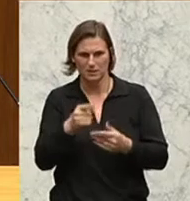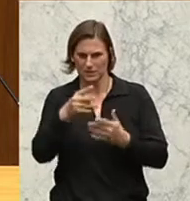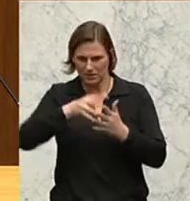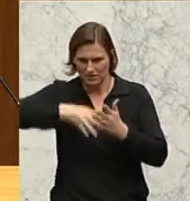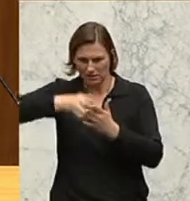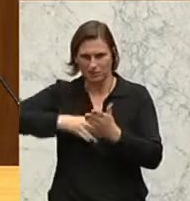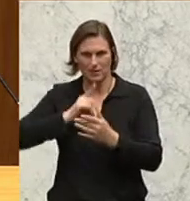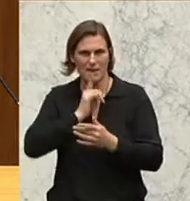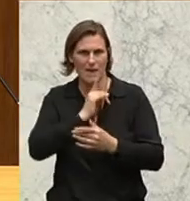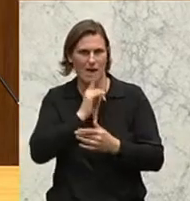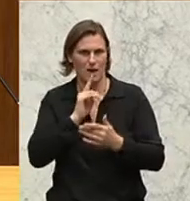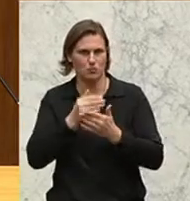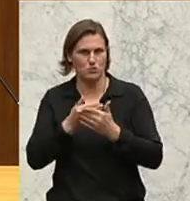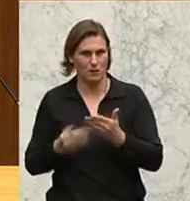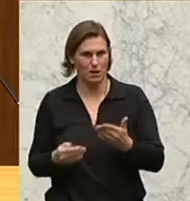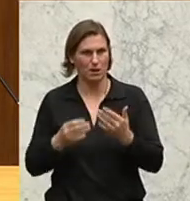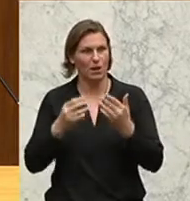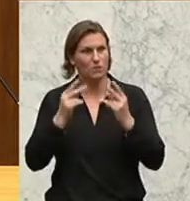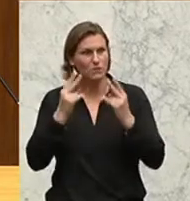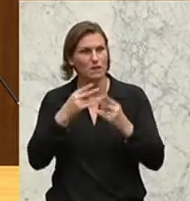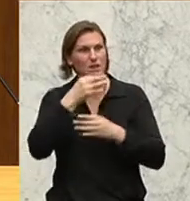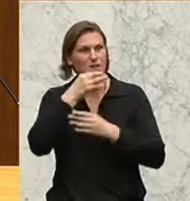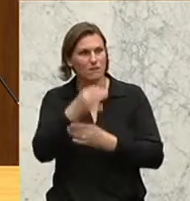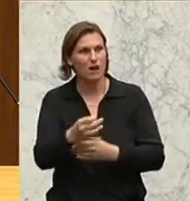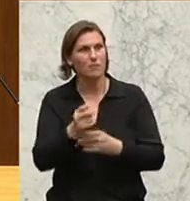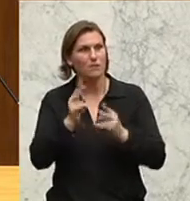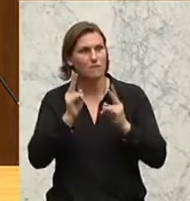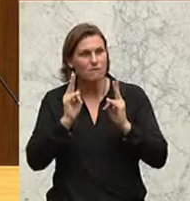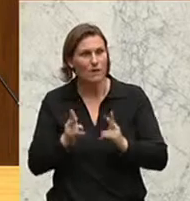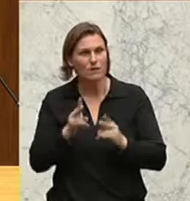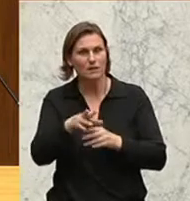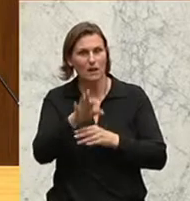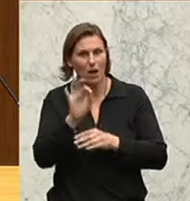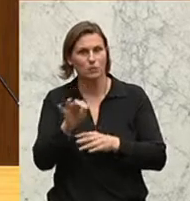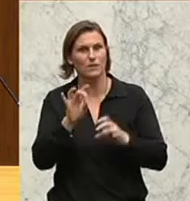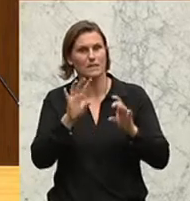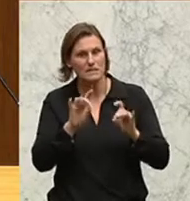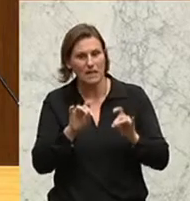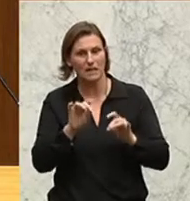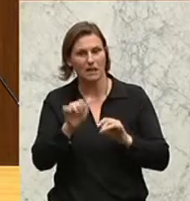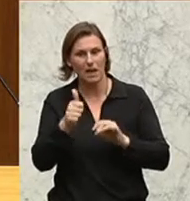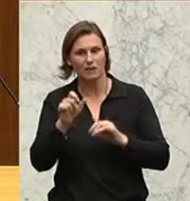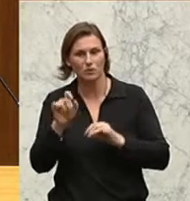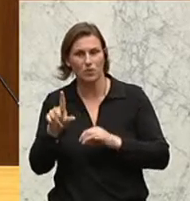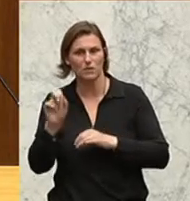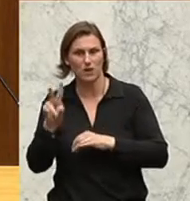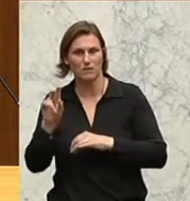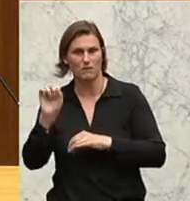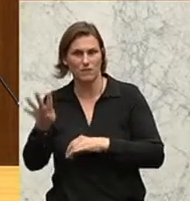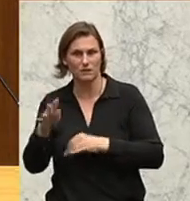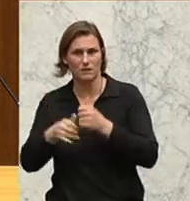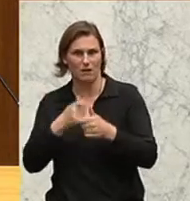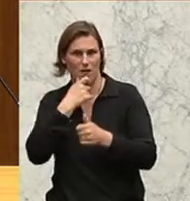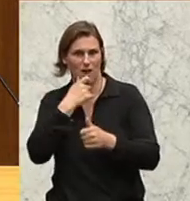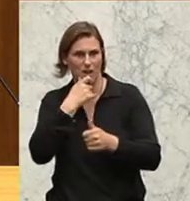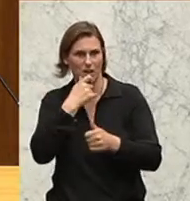entscheidende Frage, ab wann ist der Moment der Auswahl? Mit 10, mit 11, mit 12, 13, 14, davor